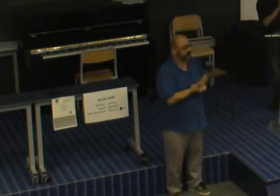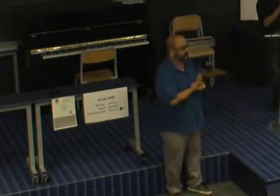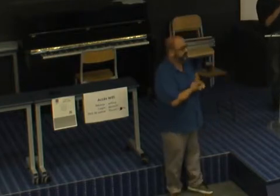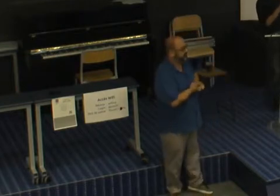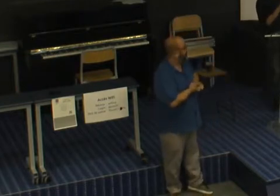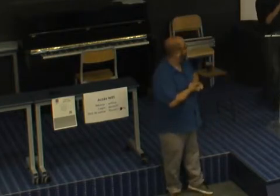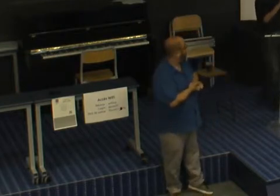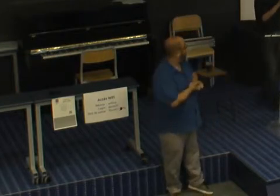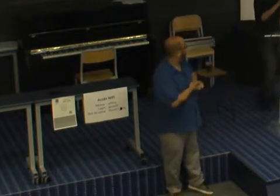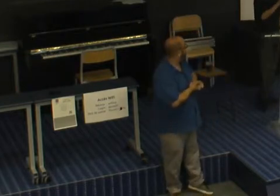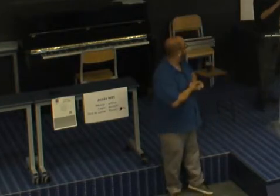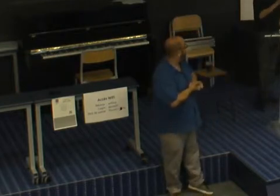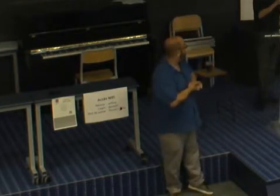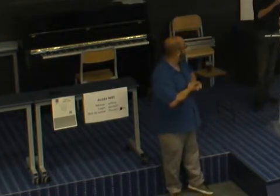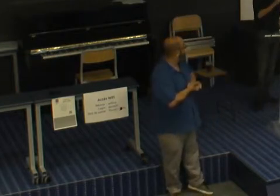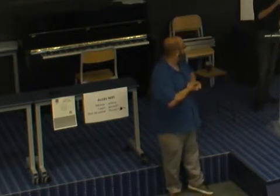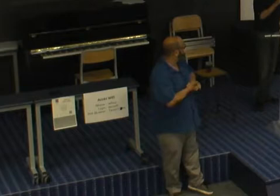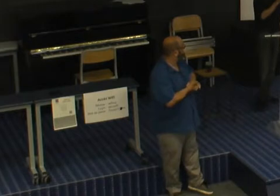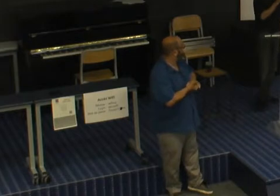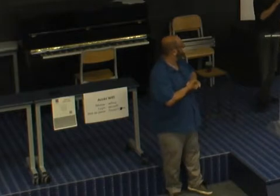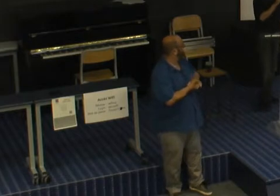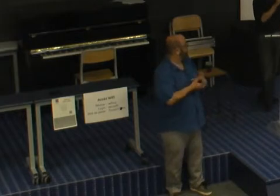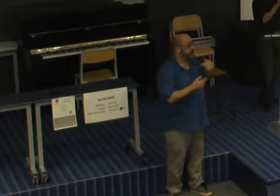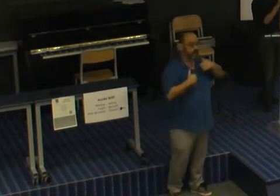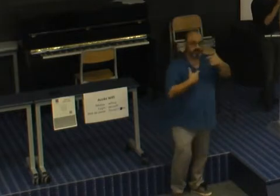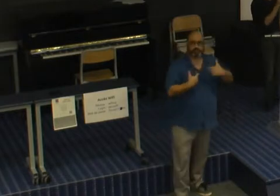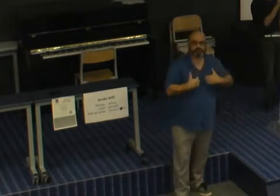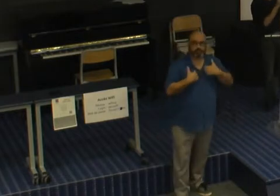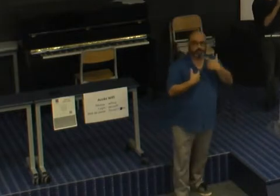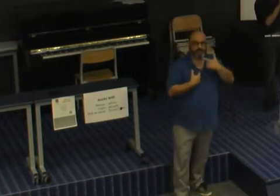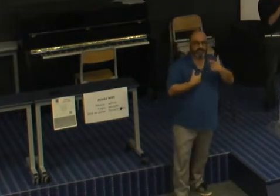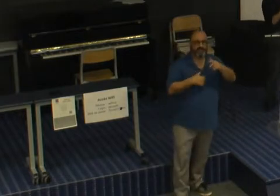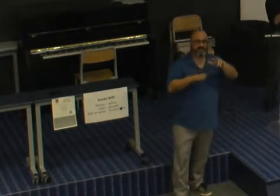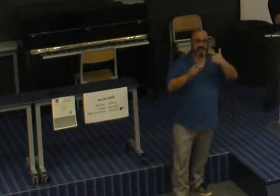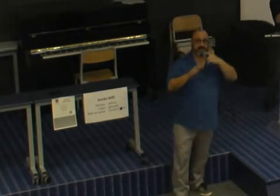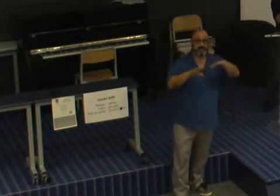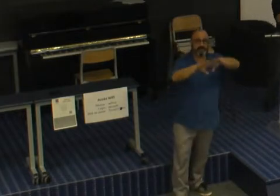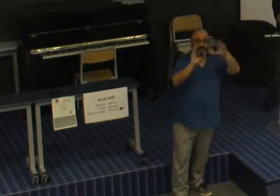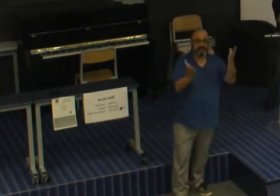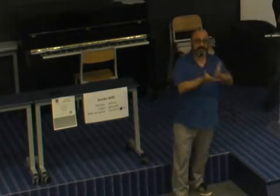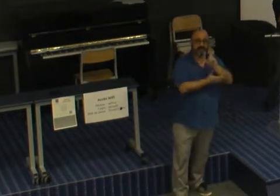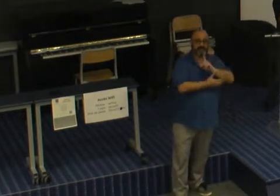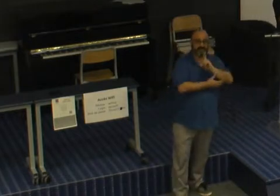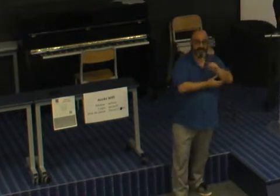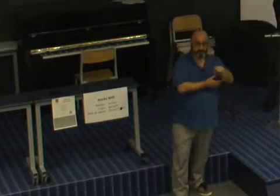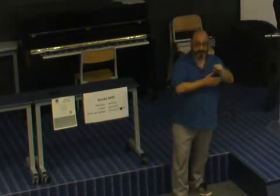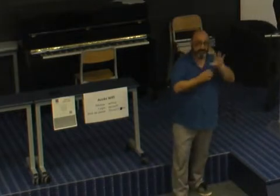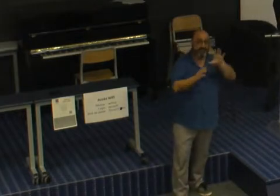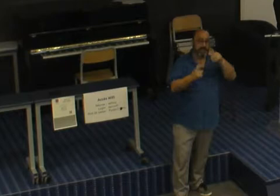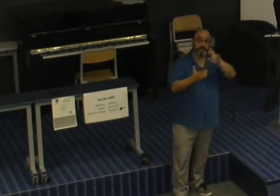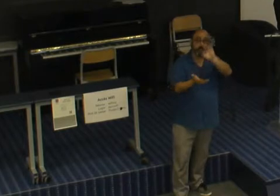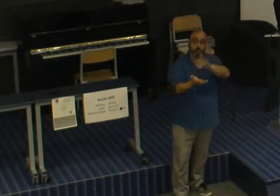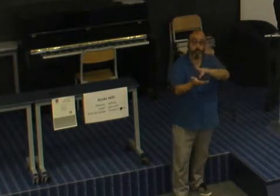Et moi, ce qui m'a vraiment choqué personnellement, c'était d'apprendre que 80% des femmes sont confrontées au sexisme sur le lieu de travail. Je ne pas